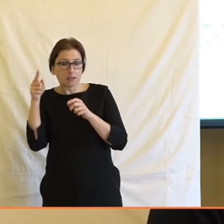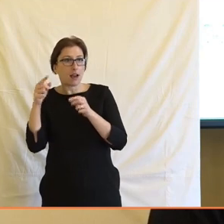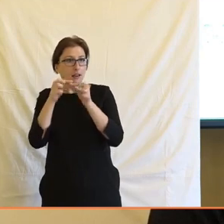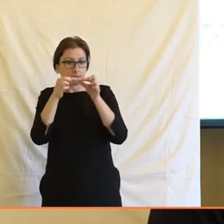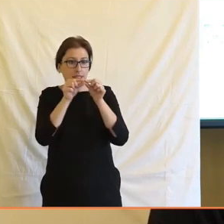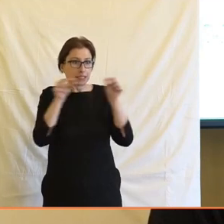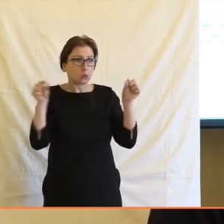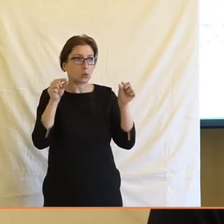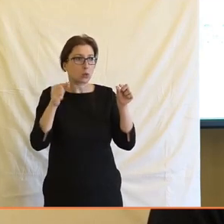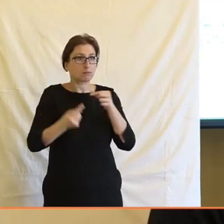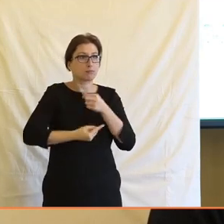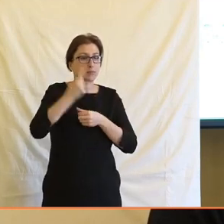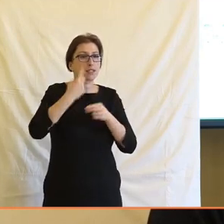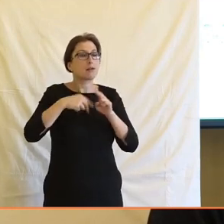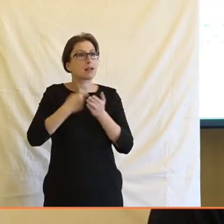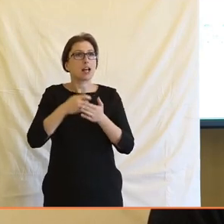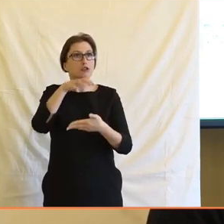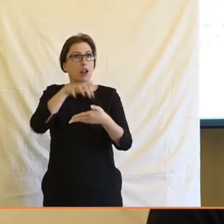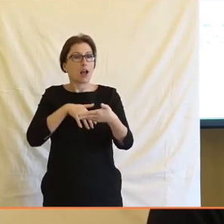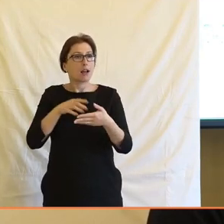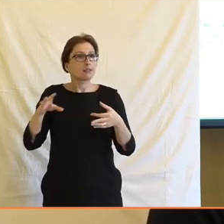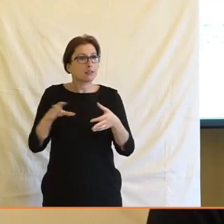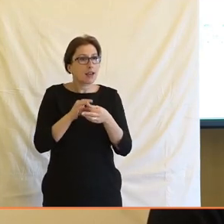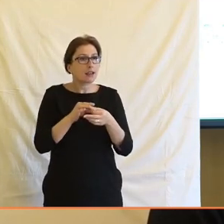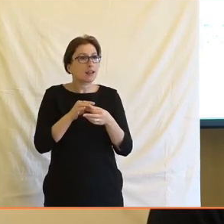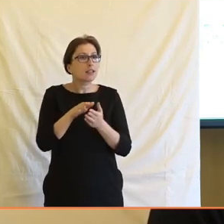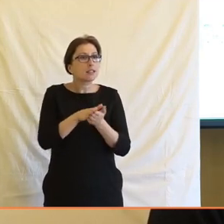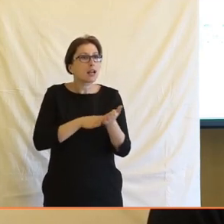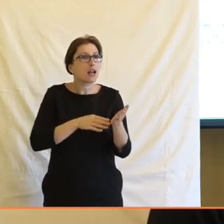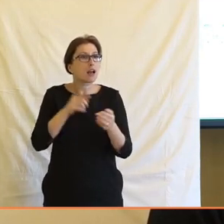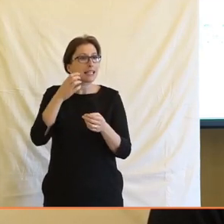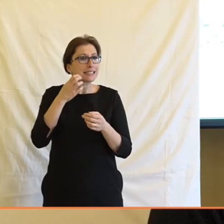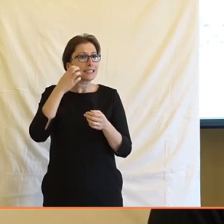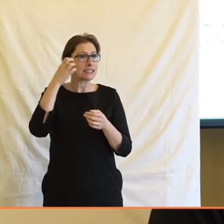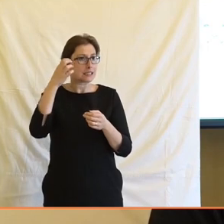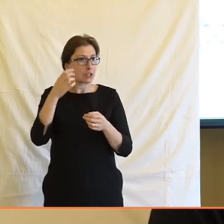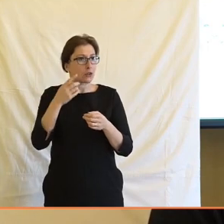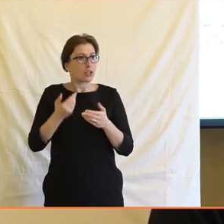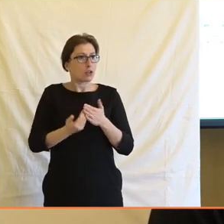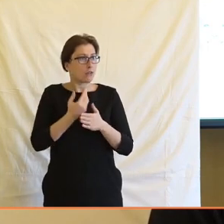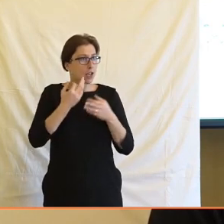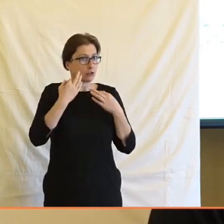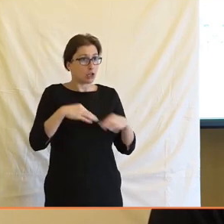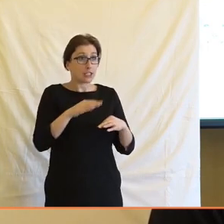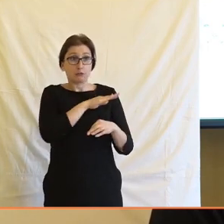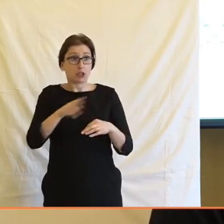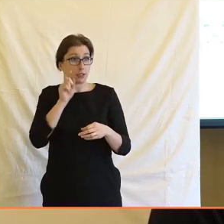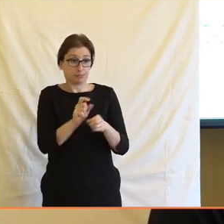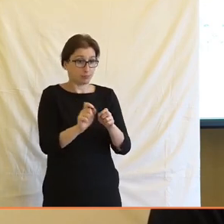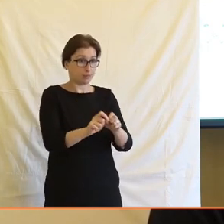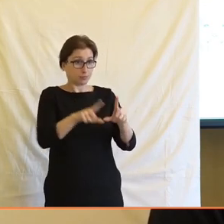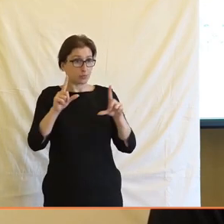práce. Takže nejčtenější článek nám tam vysí, který začíná Císařovi nové šaty a na to si prostě kliknou všichni.